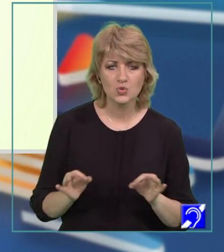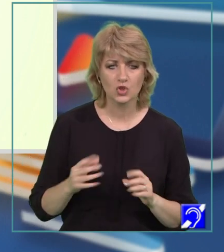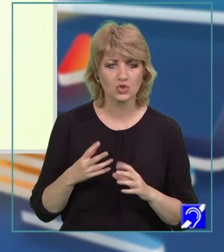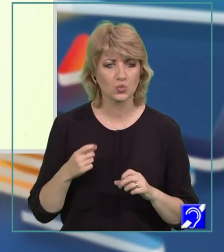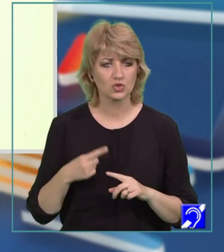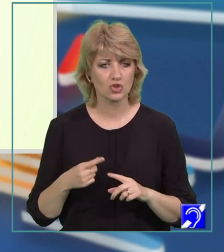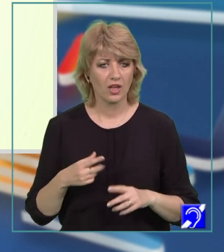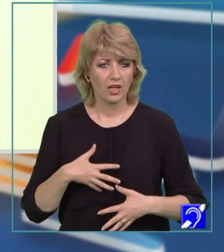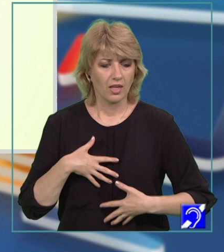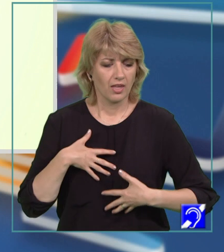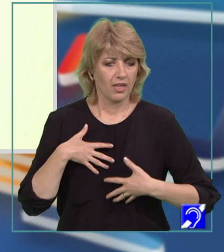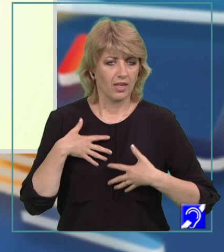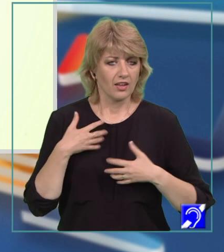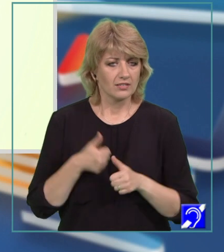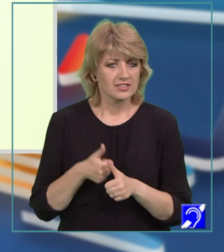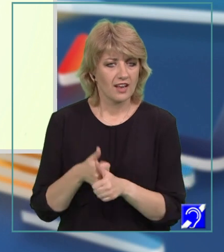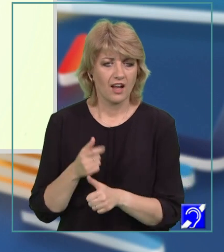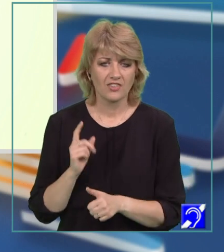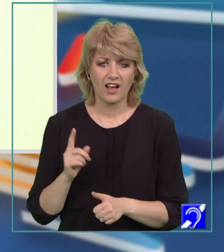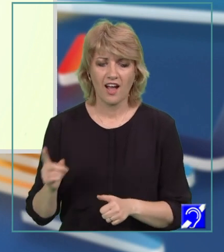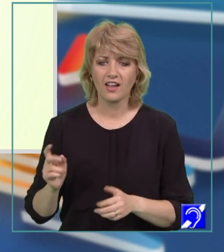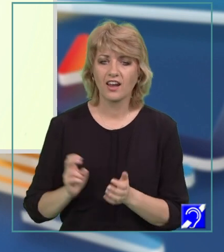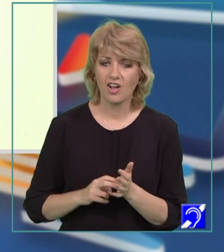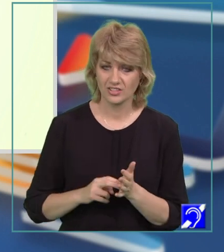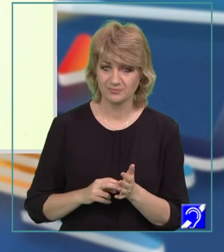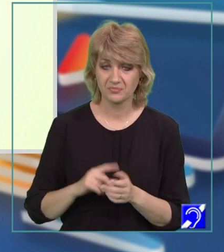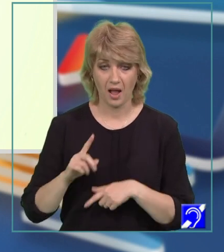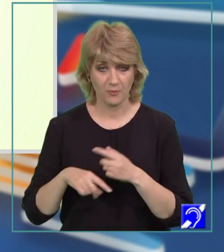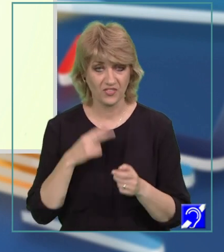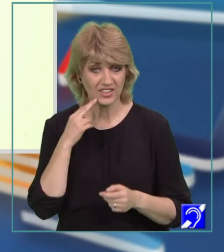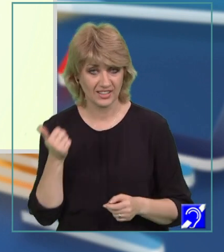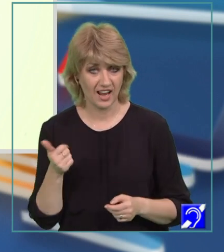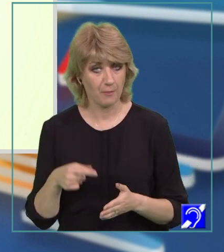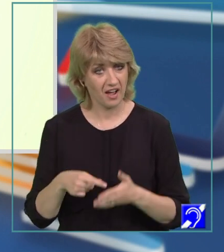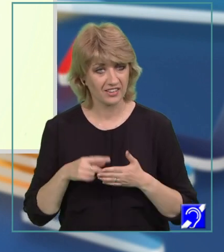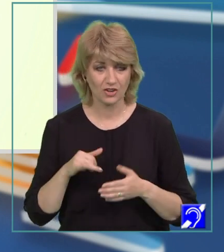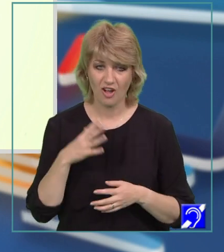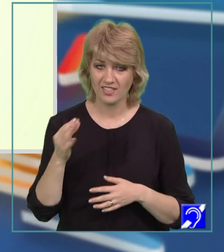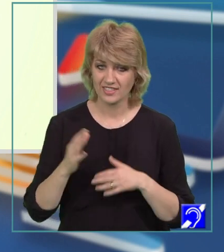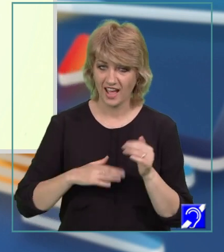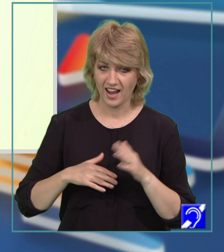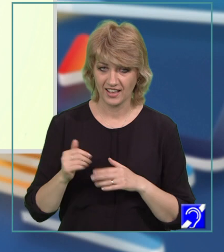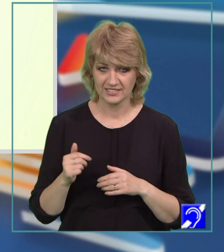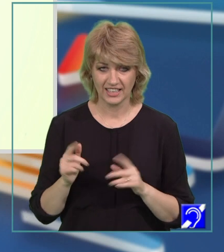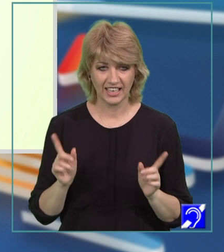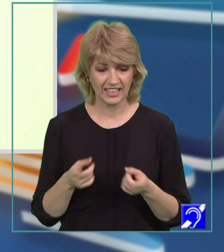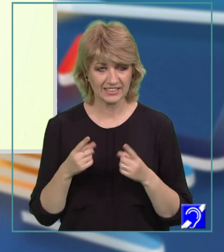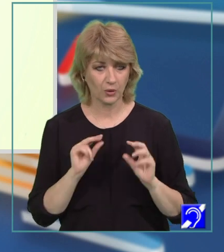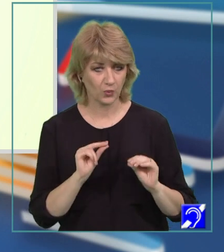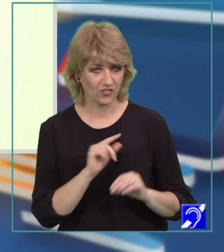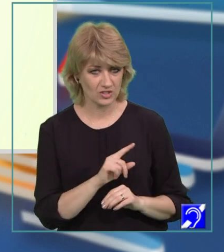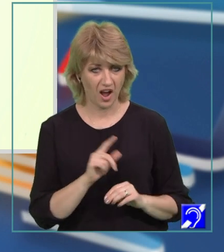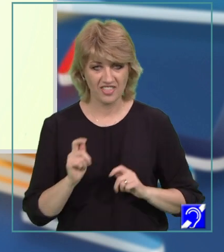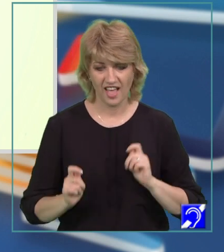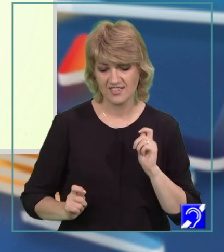freamăt întovărășa fiecare notă. Apoi Antonia ne-a mai arătat și alte talente. În cântecul profesoarei